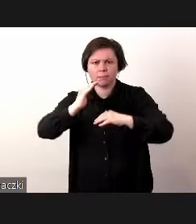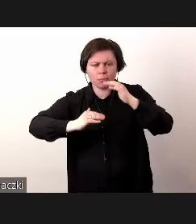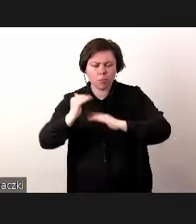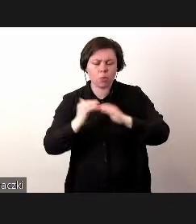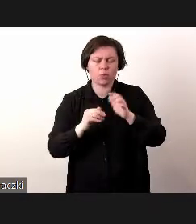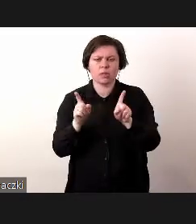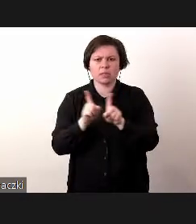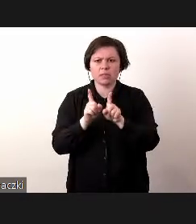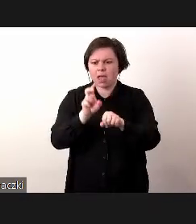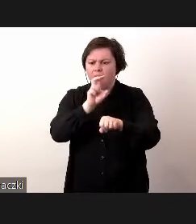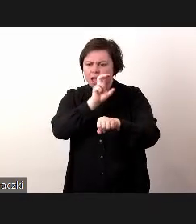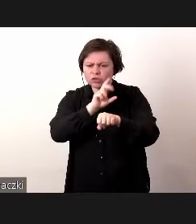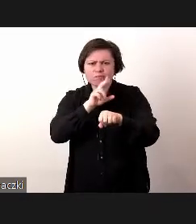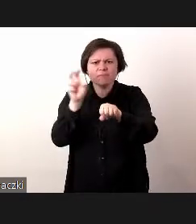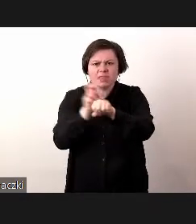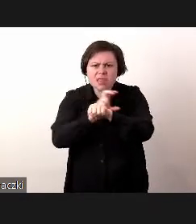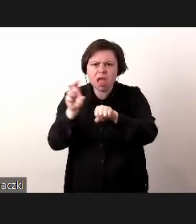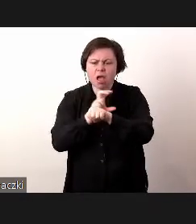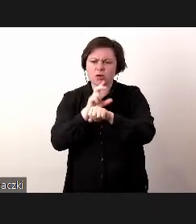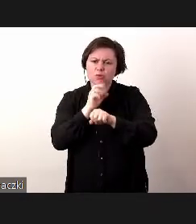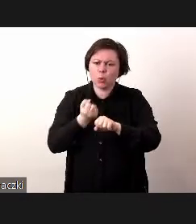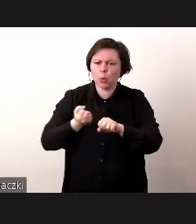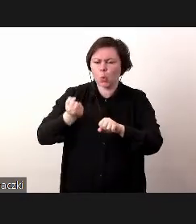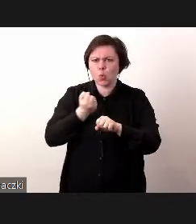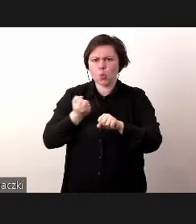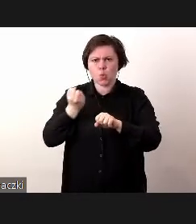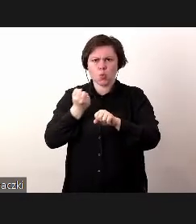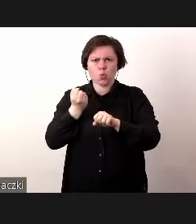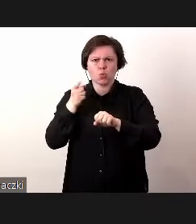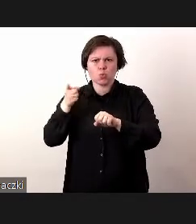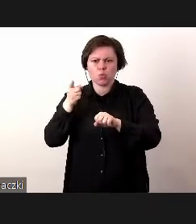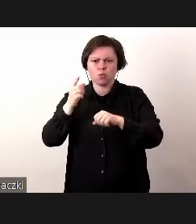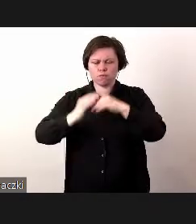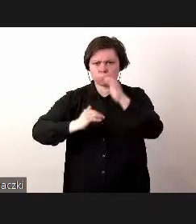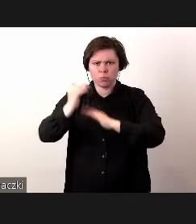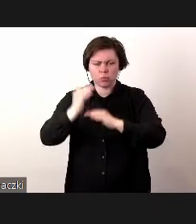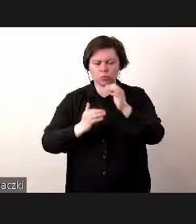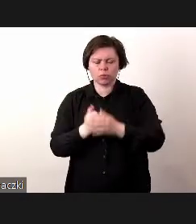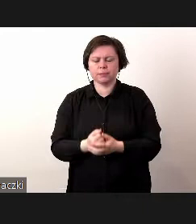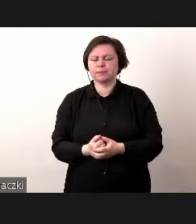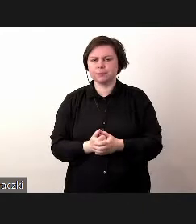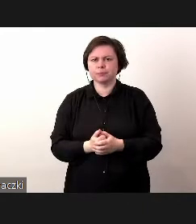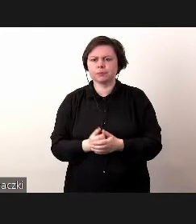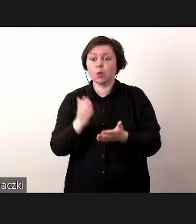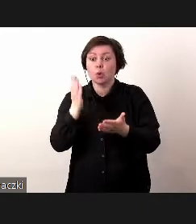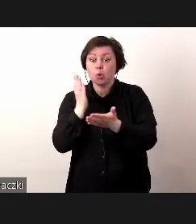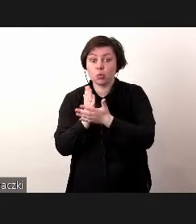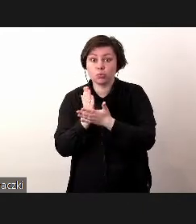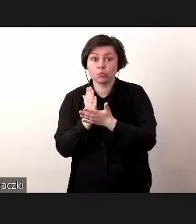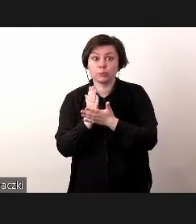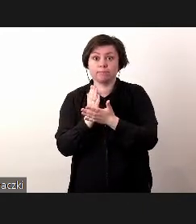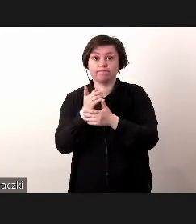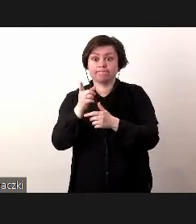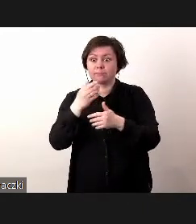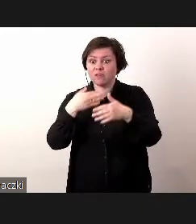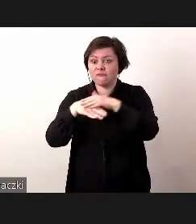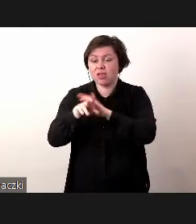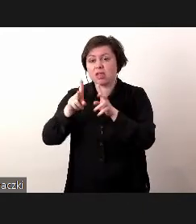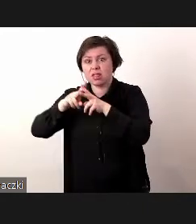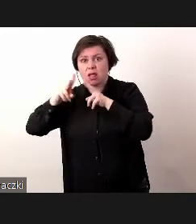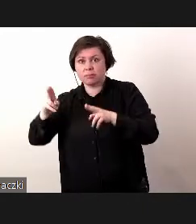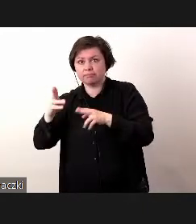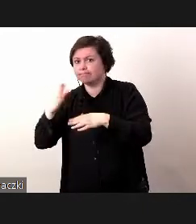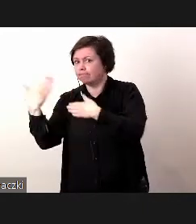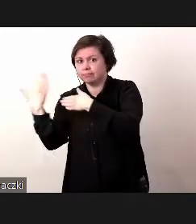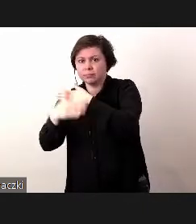oraz technologii, które są też używane przy ich, przy tak naprawdę ich budowie, czyli wychodzimy już z etapu,